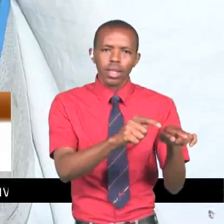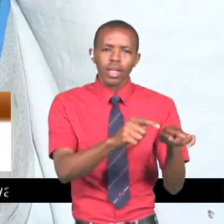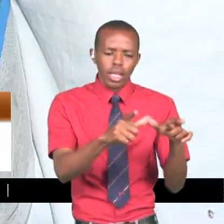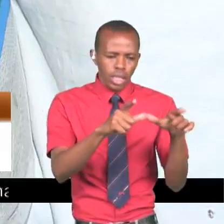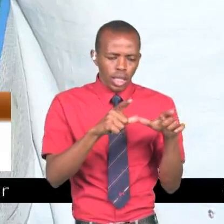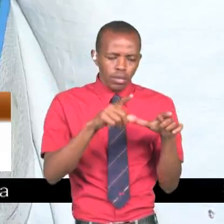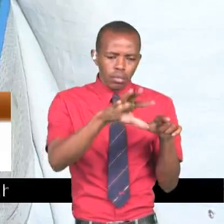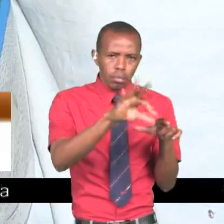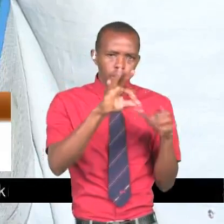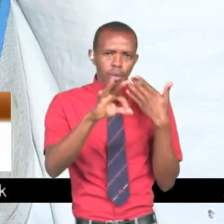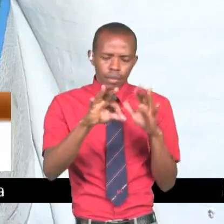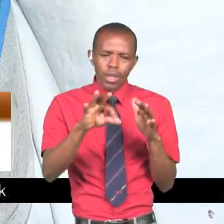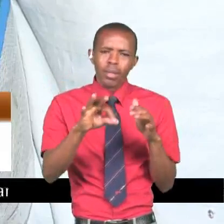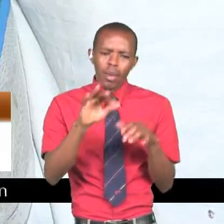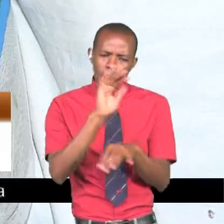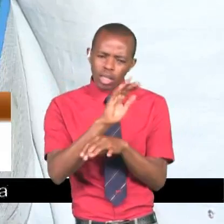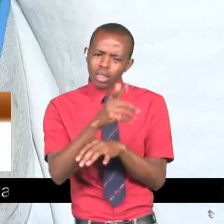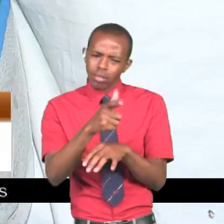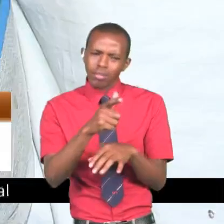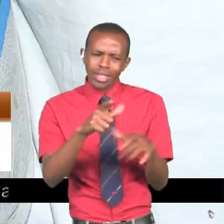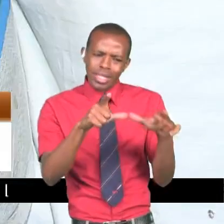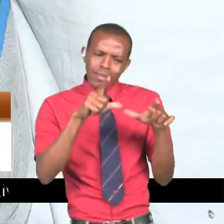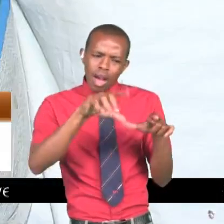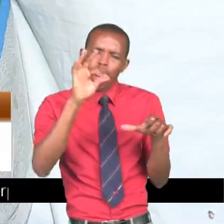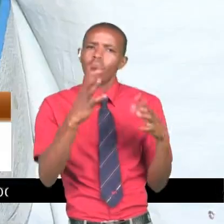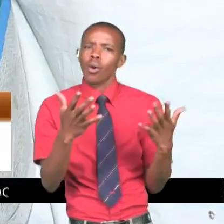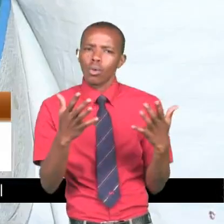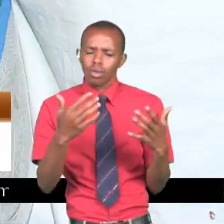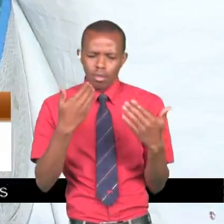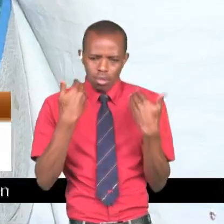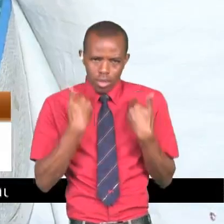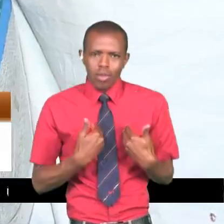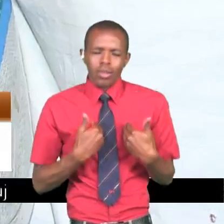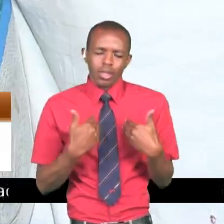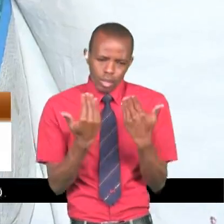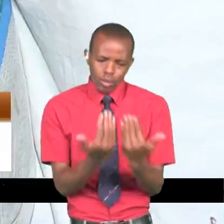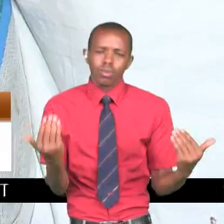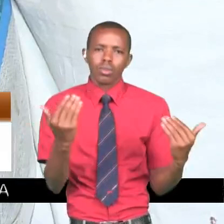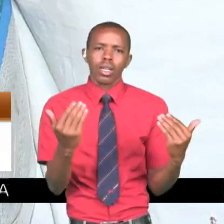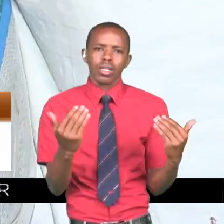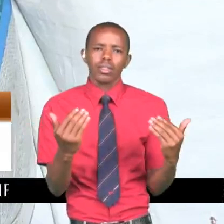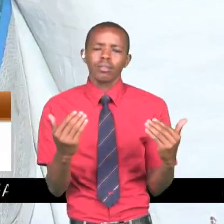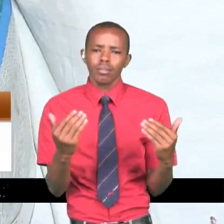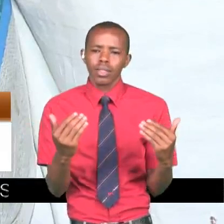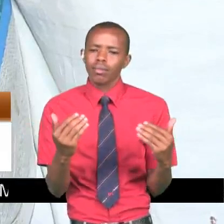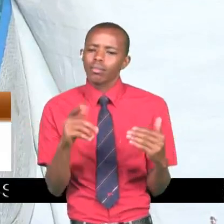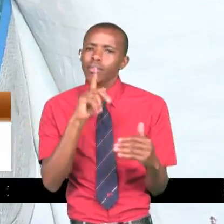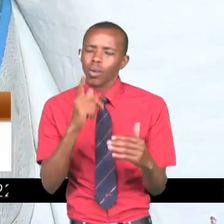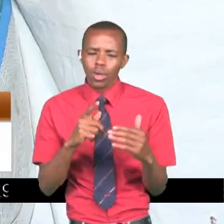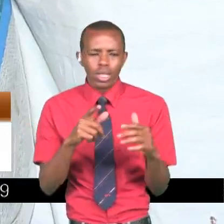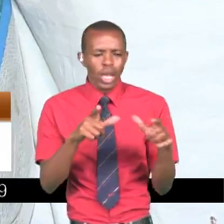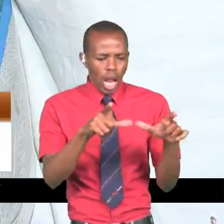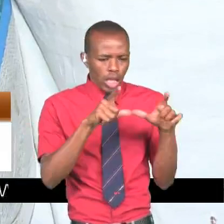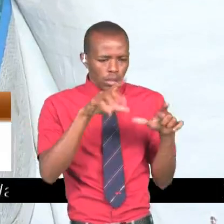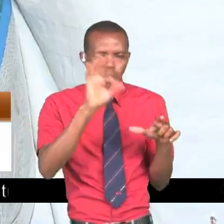Nikwambia mebebaje na osi wazazi. Mindio mzazi wa mtoto. Mindio nafakuchu kwa hizo vitu. Kido kido kido kwa kaniambia pana. Wajabeba. Waya